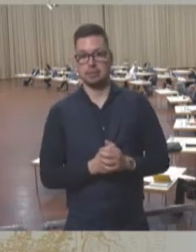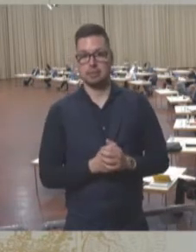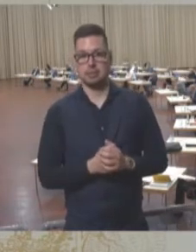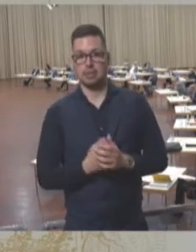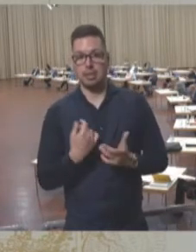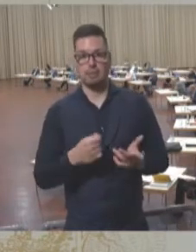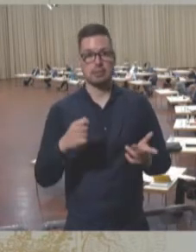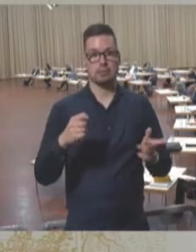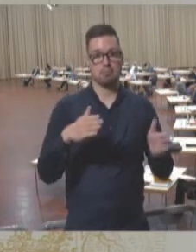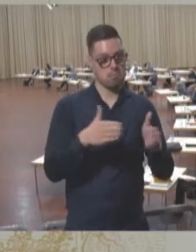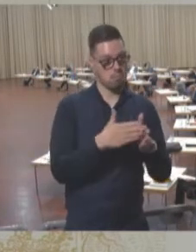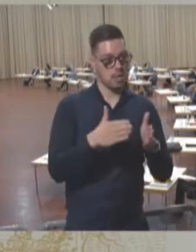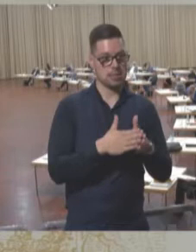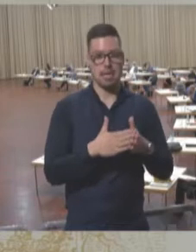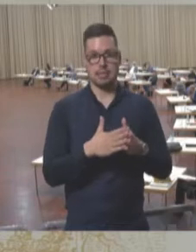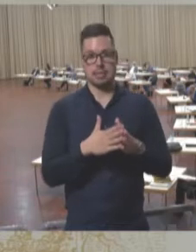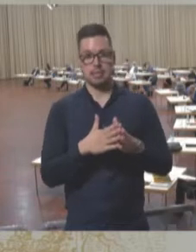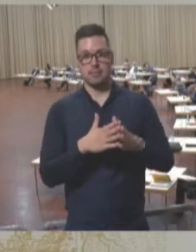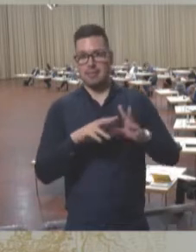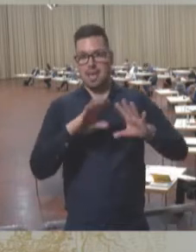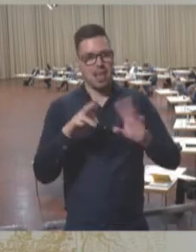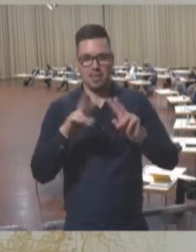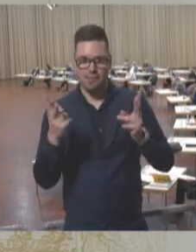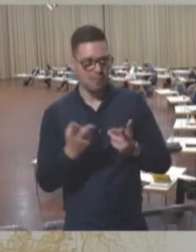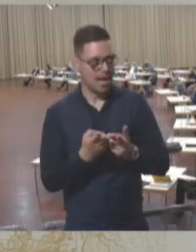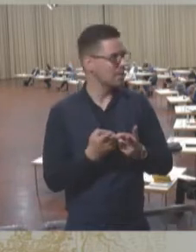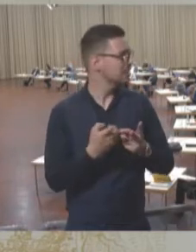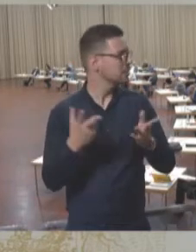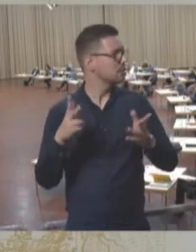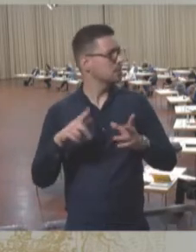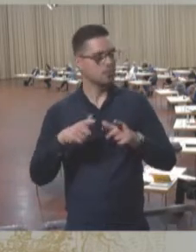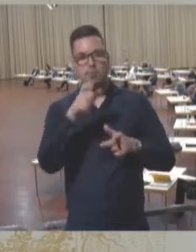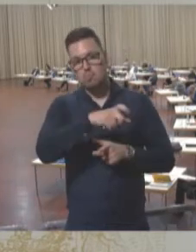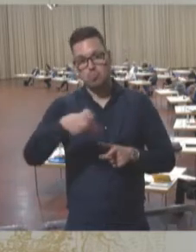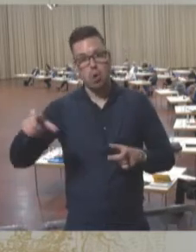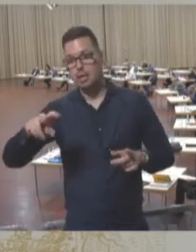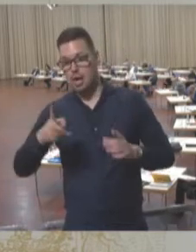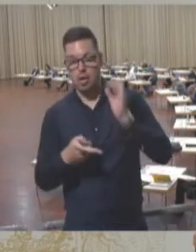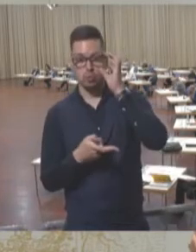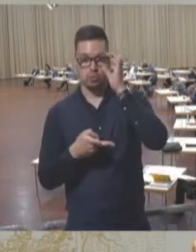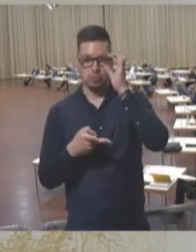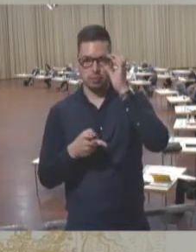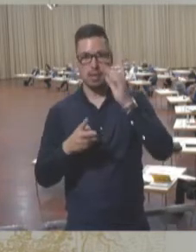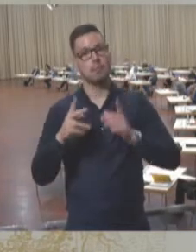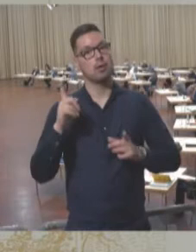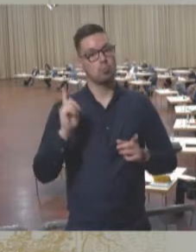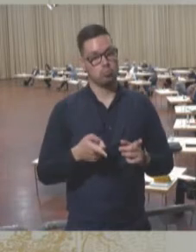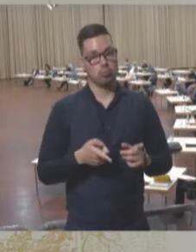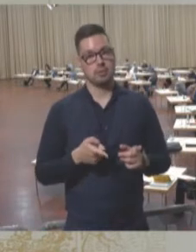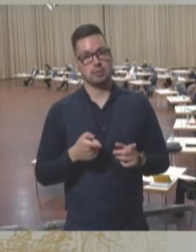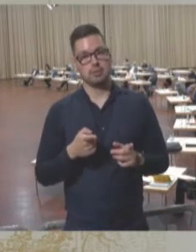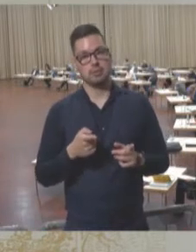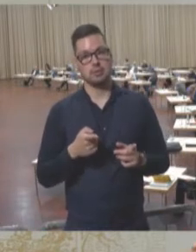Merkmale einer Partei? Sind wie alle Vereine, das sind Vereinigungen von Bürgerinnen und Bürger. Sie müssen aber auf Dauer